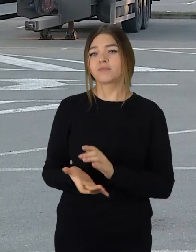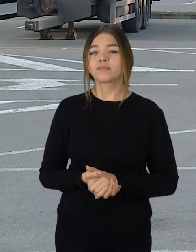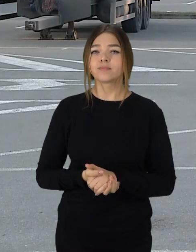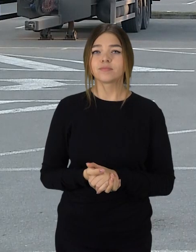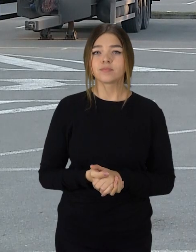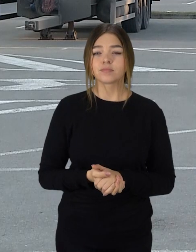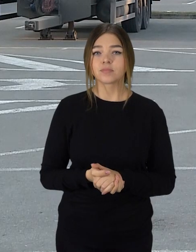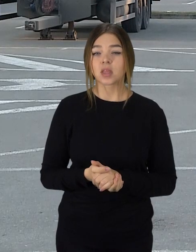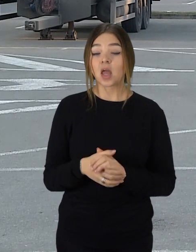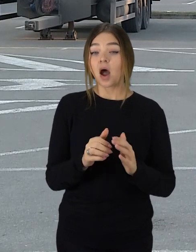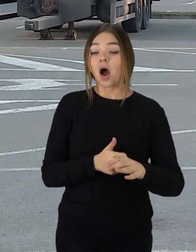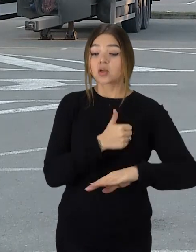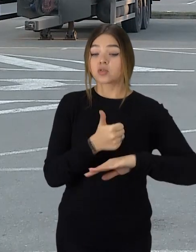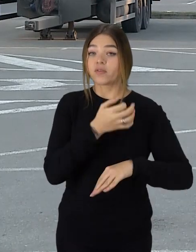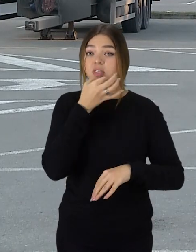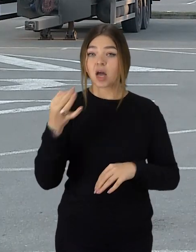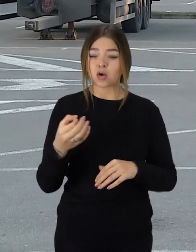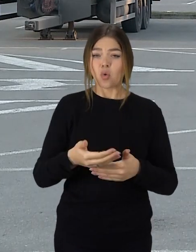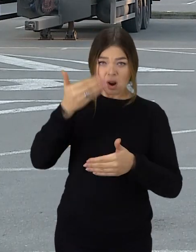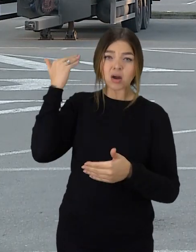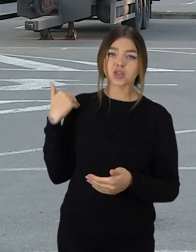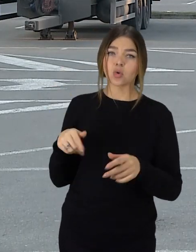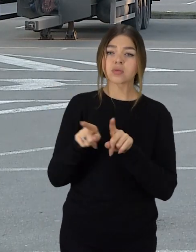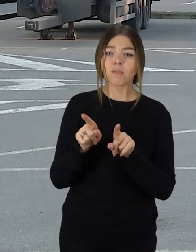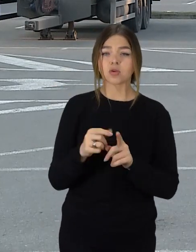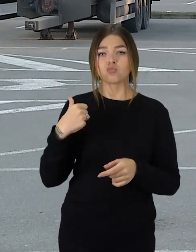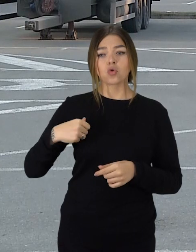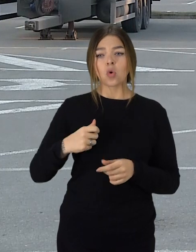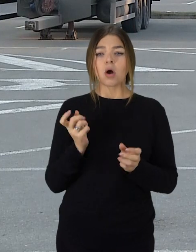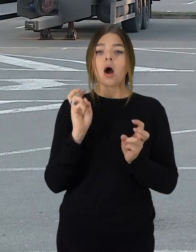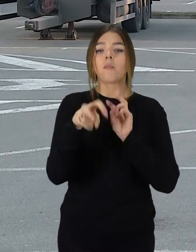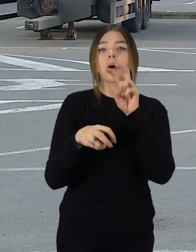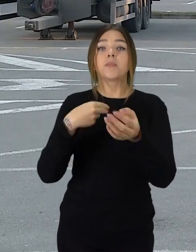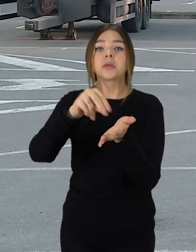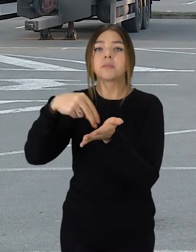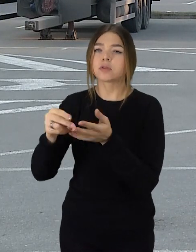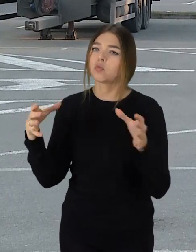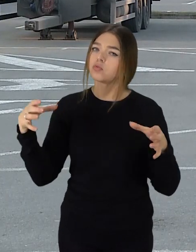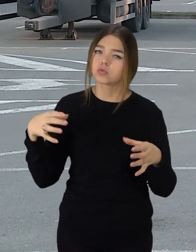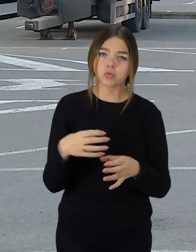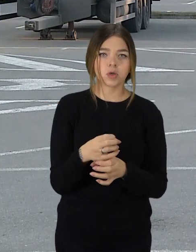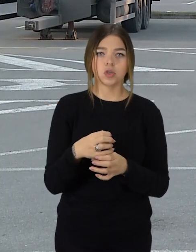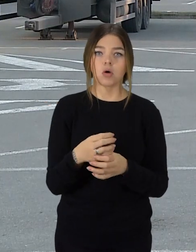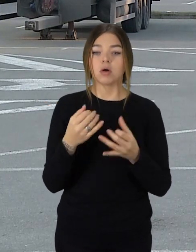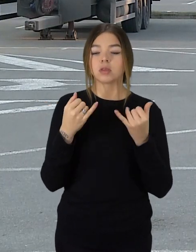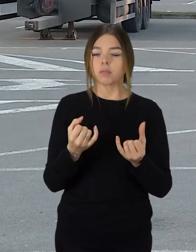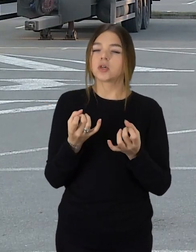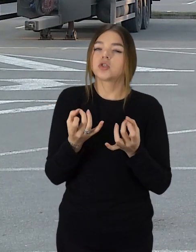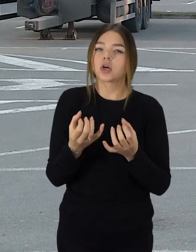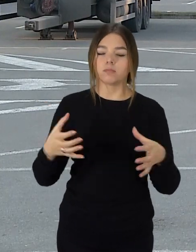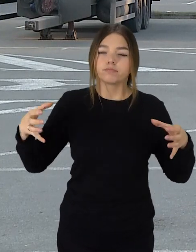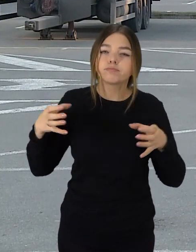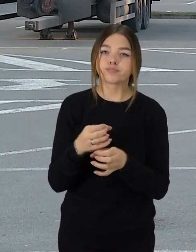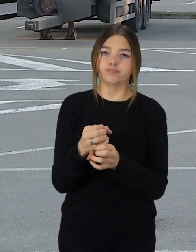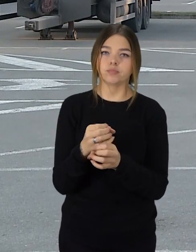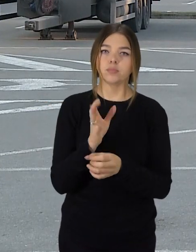Kalbinti pirkybos centruo atstovės sako, kad jau iki tol jautiai sumažėjusi klientų srautą. Pritaikius naujus ribojimus, tikimasi, kad klientų srautas dar